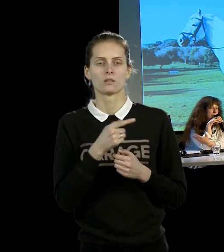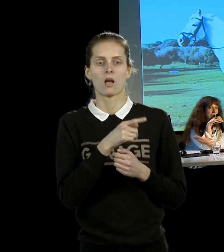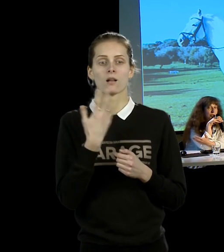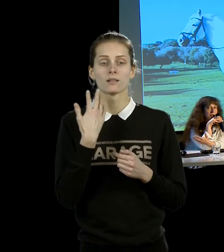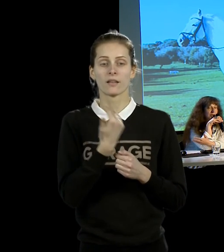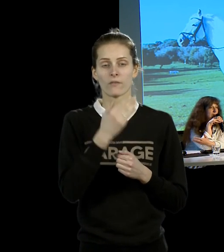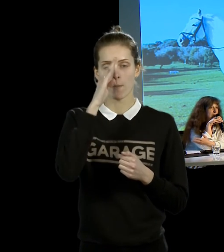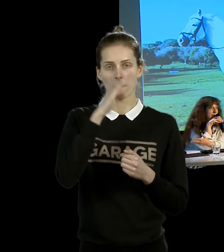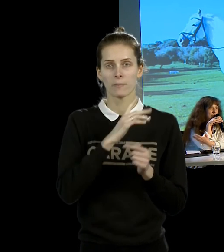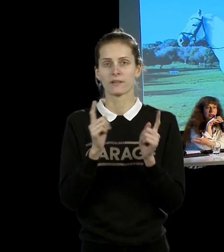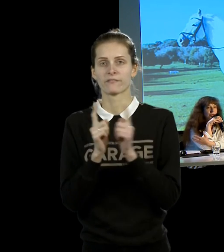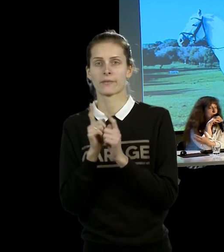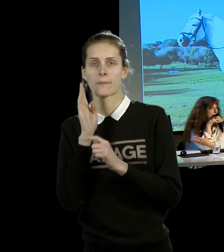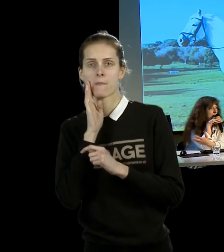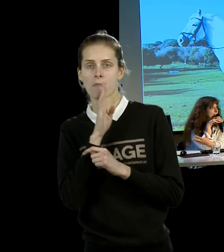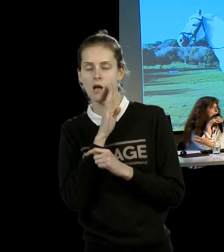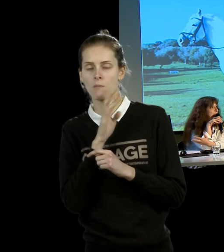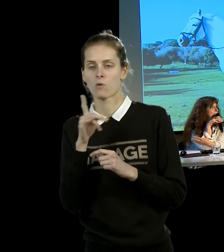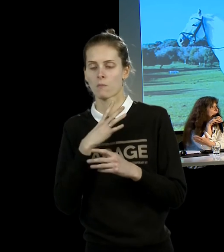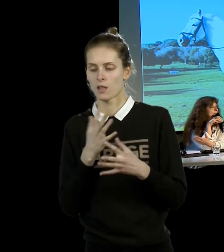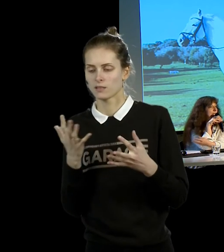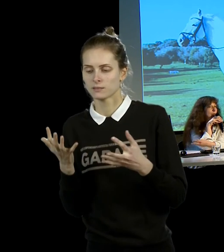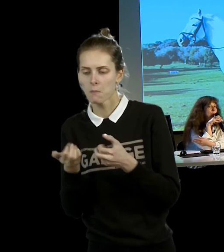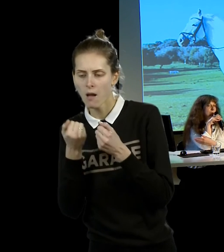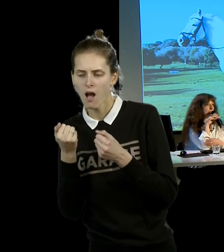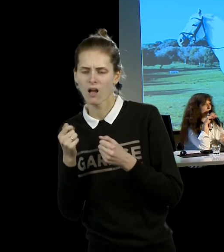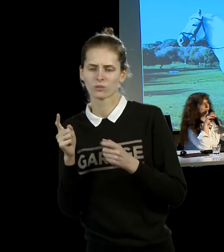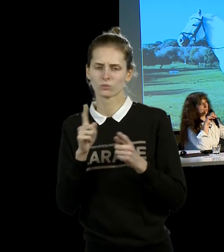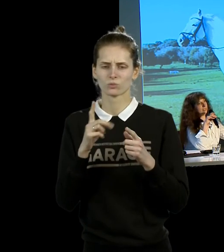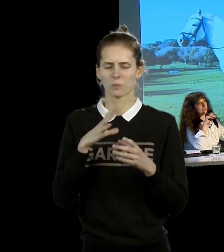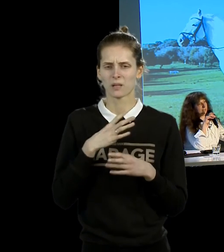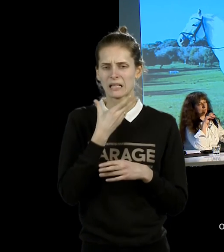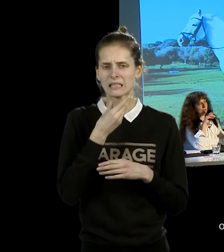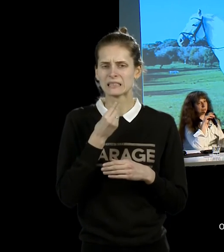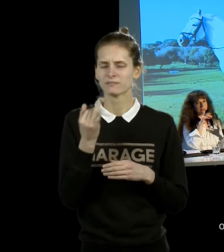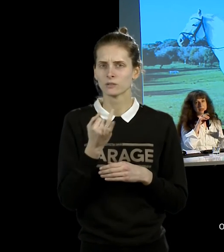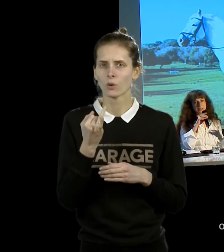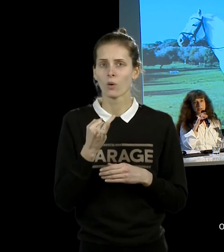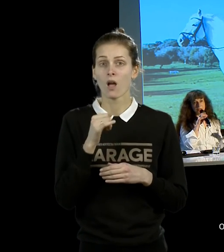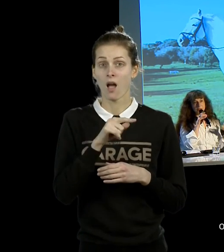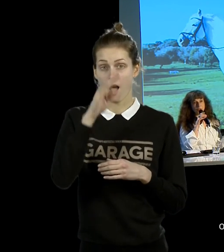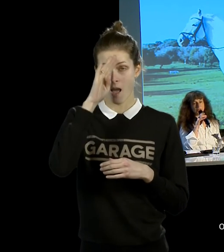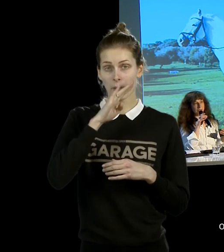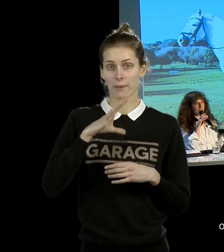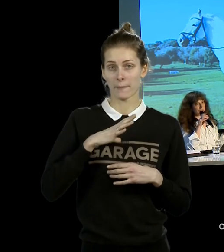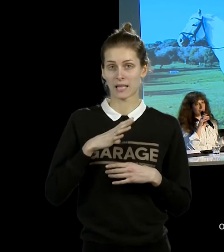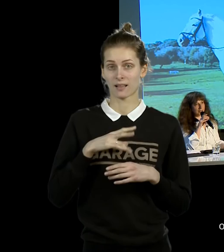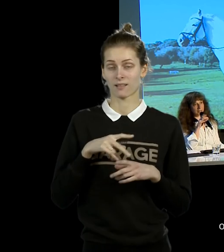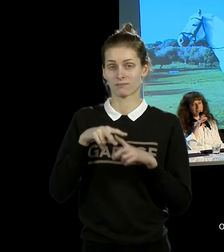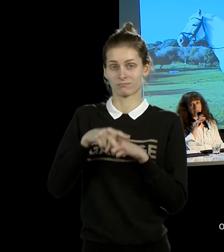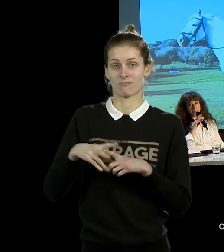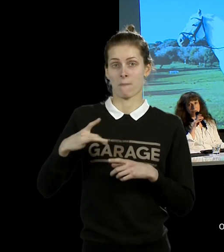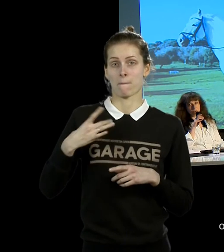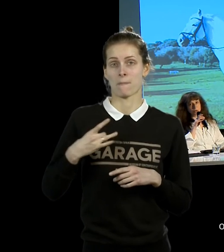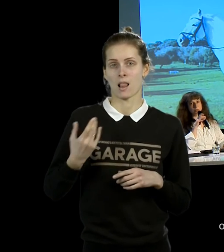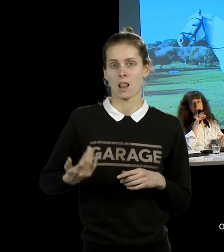она пыталась ее спасти, что-то очень красивое было, и он был на белом коне. вот, собственно, здесь каким-то образом отождествляется